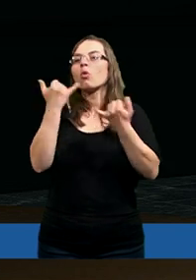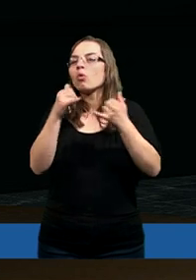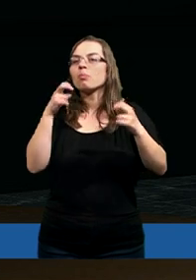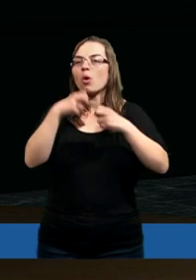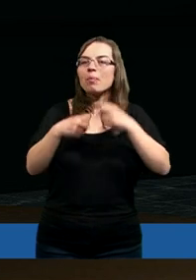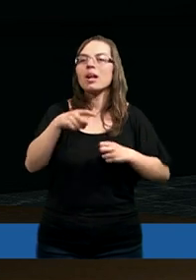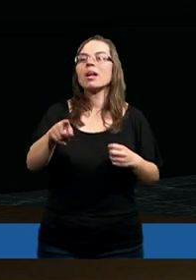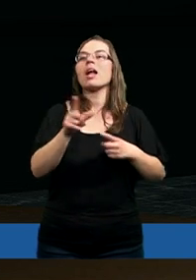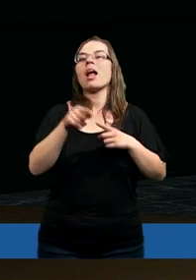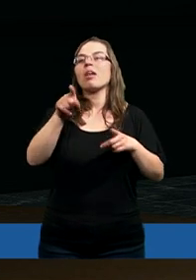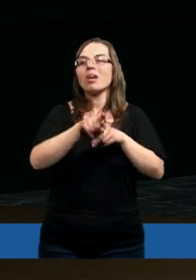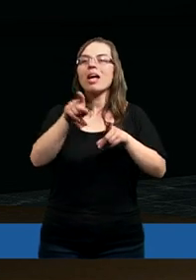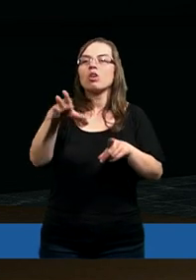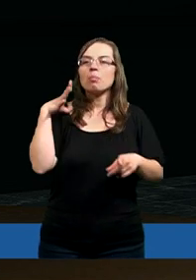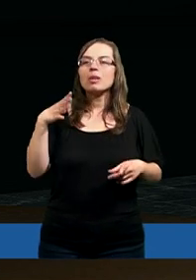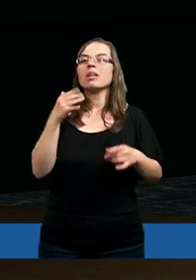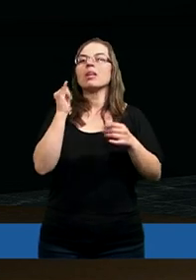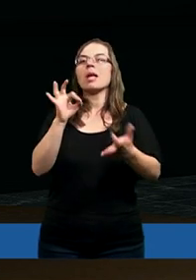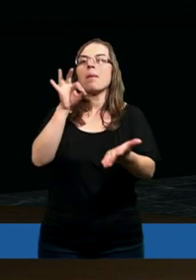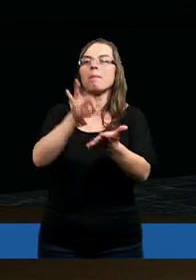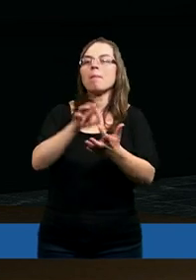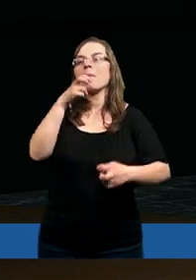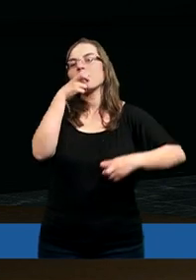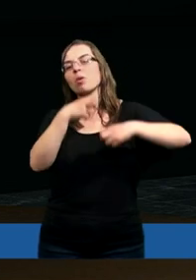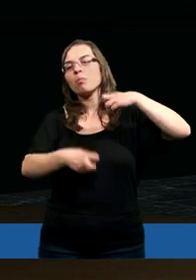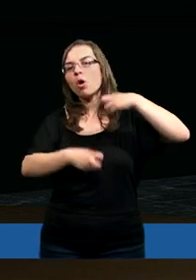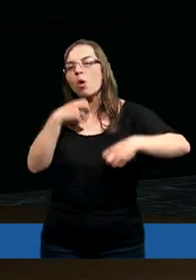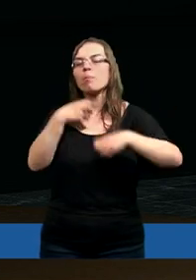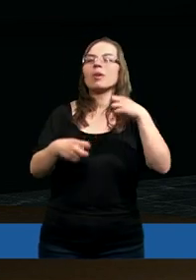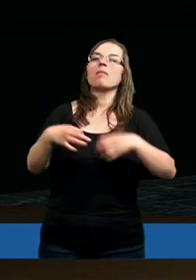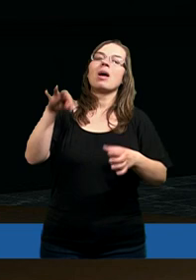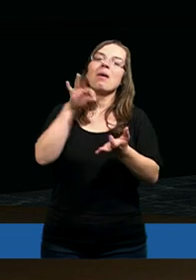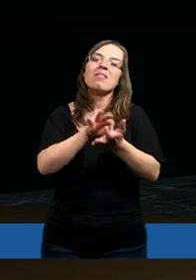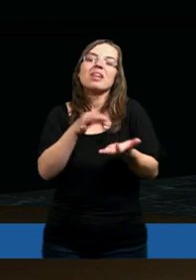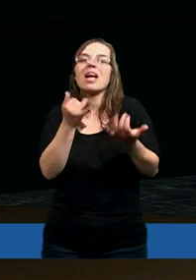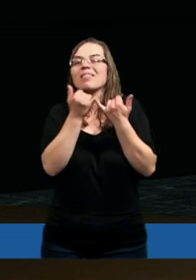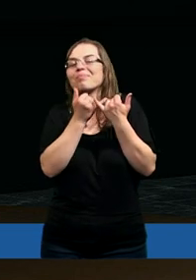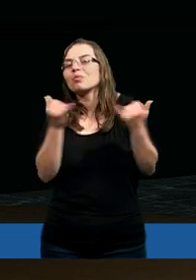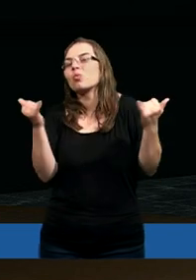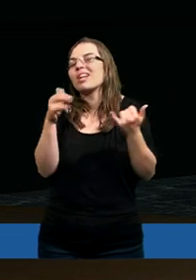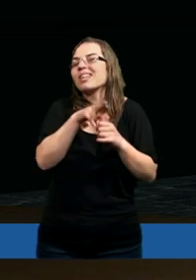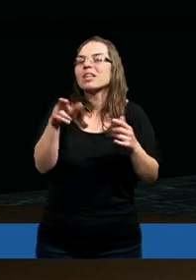ale były tam również i pewne problemy, pewne błędy,